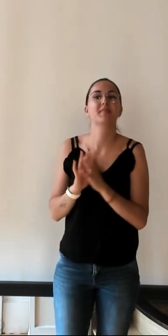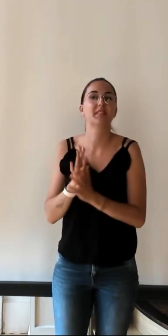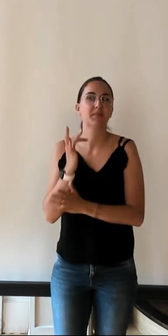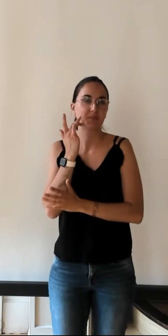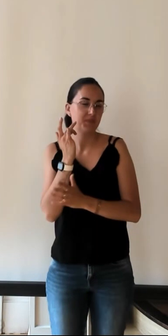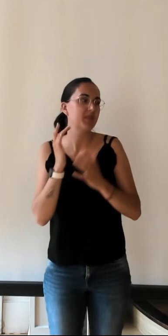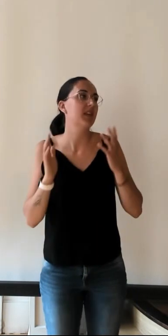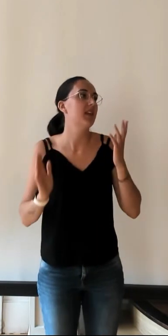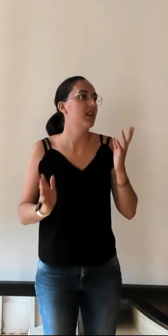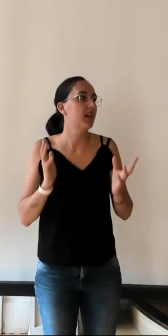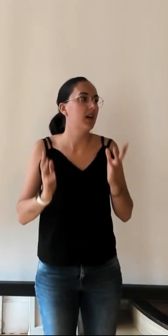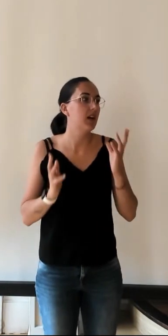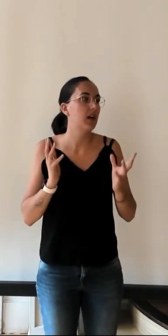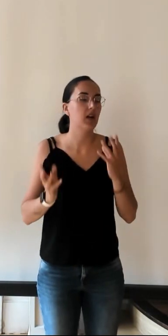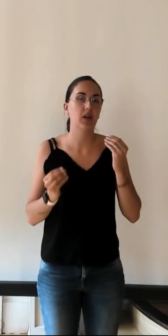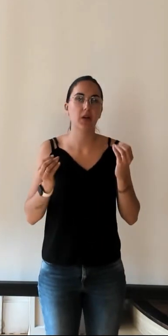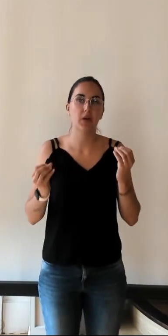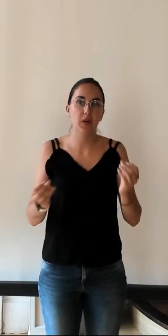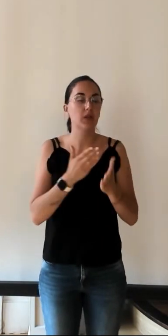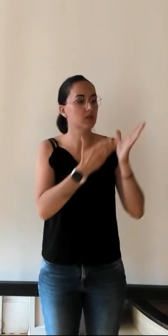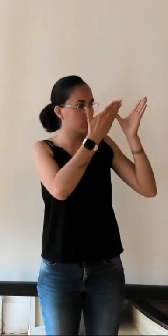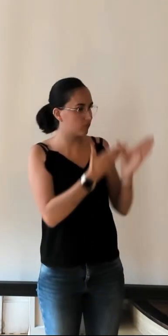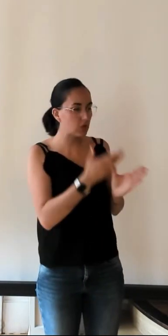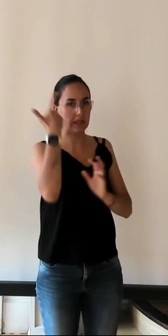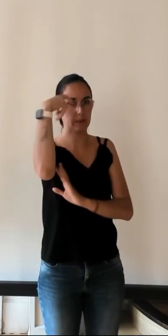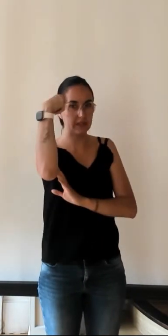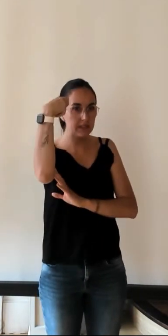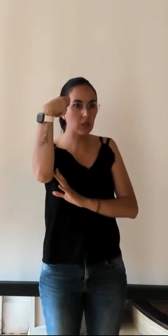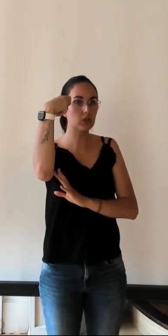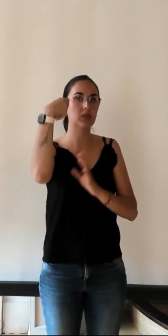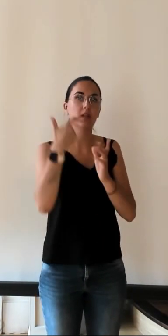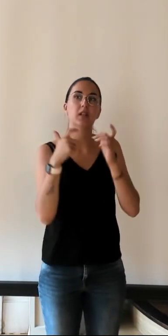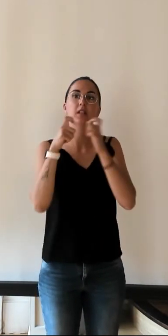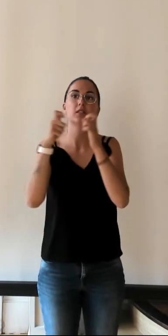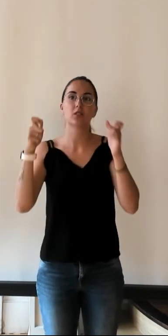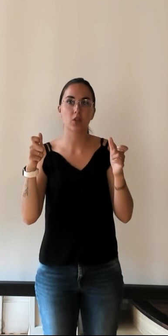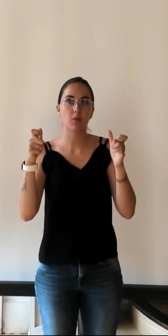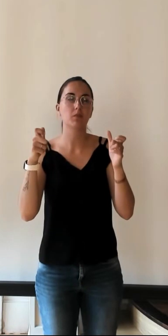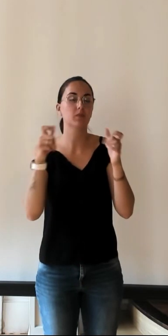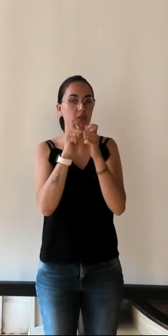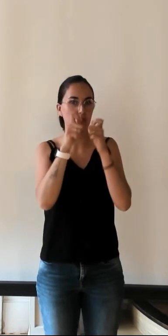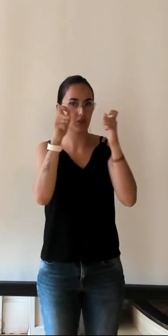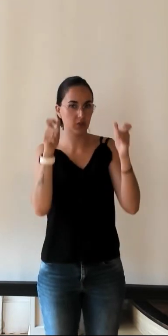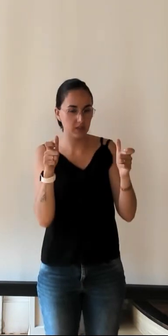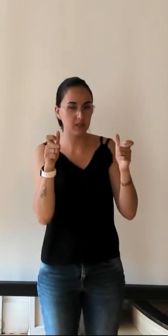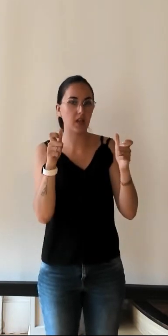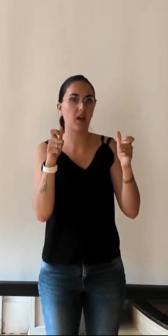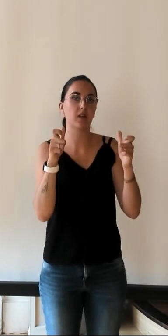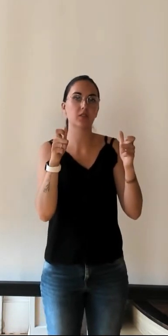Enfin, on va traduire ça de modestie. Tu es présidente de la société historique du Cercle Ambassia.